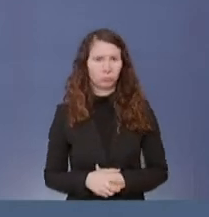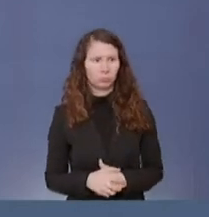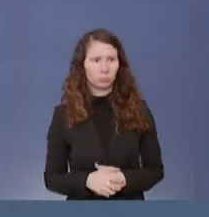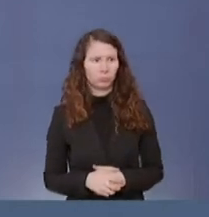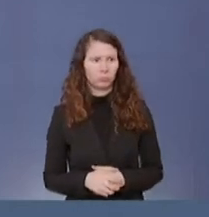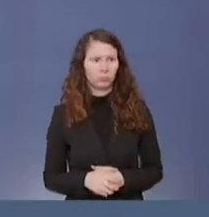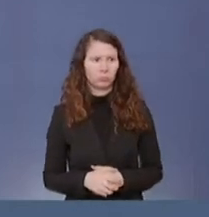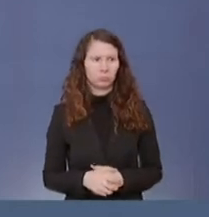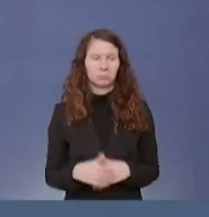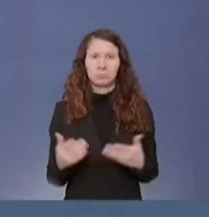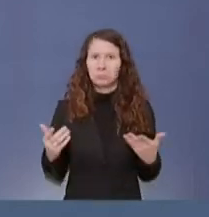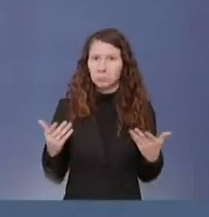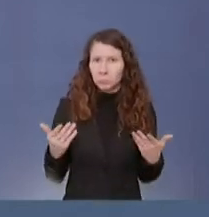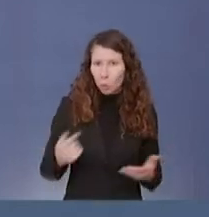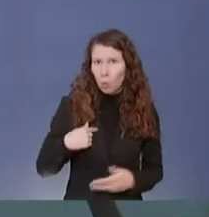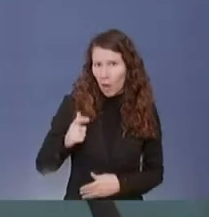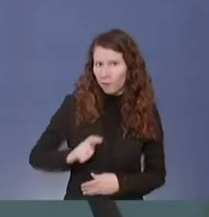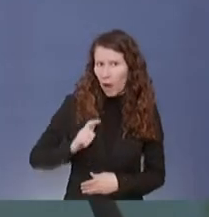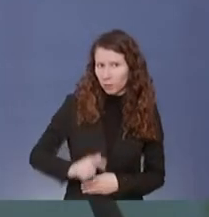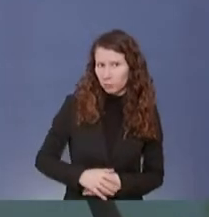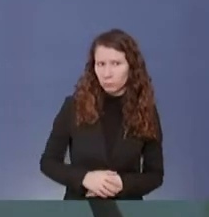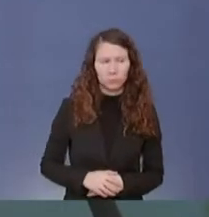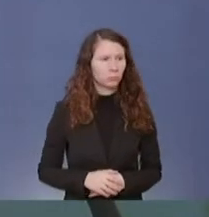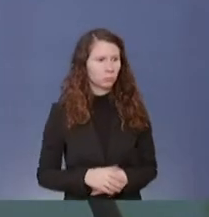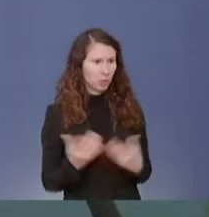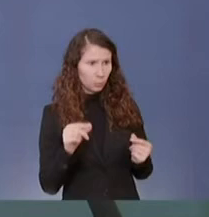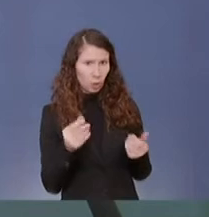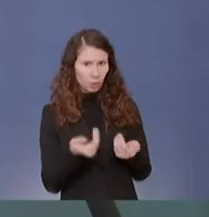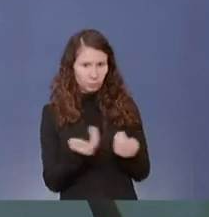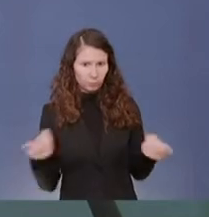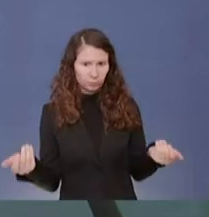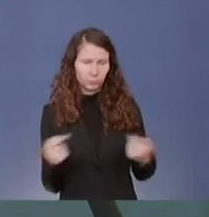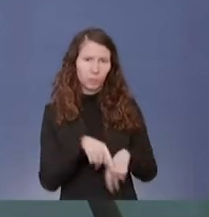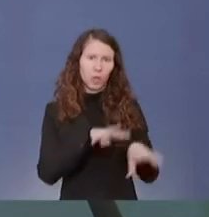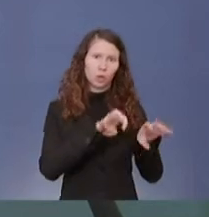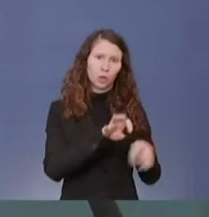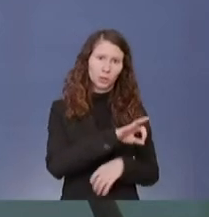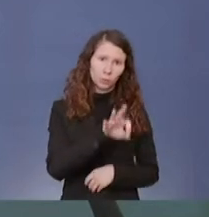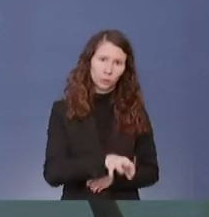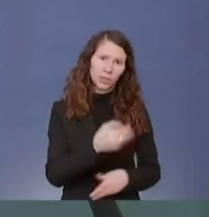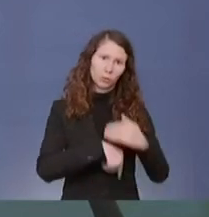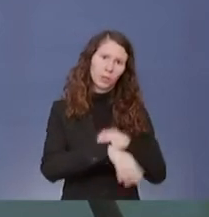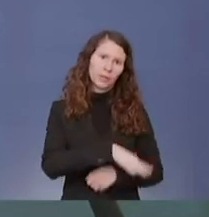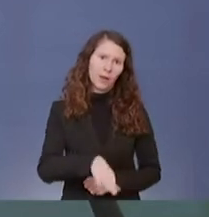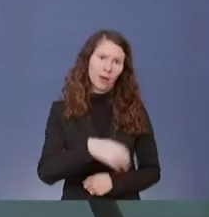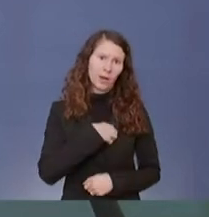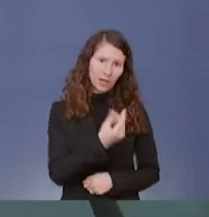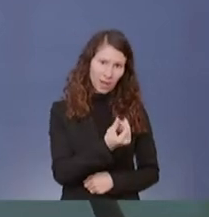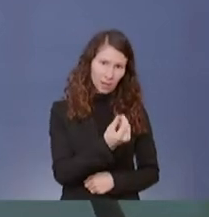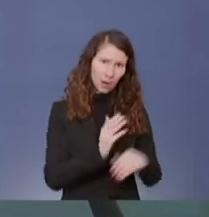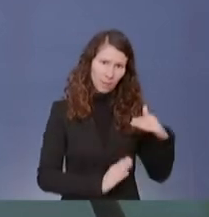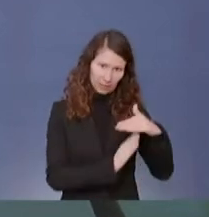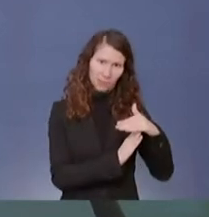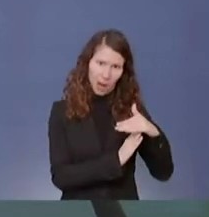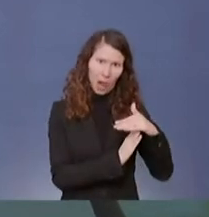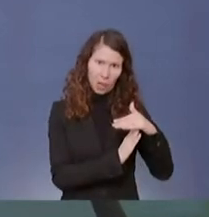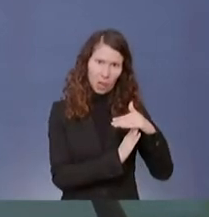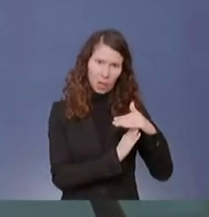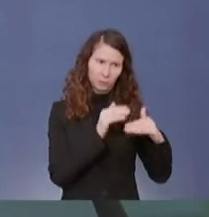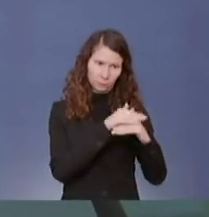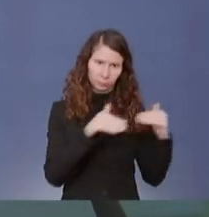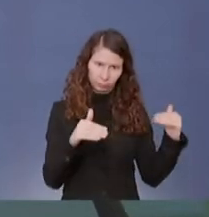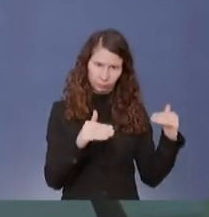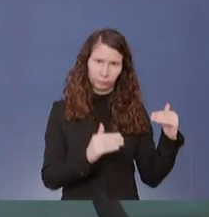Davon gehe ich aus, ja. Also das wäre komplett getrennt. Einmal die 90 Prozent über das Kinderkrankengeld maximal gedeckelt bei